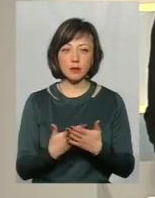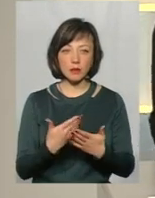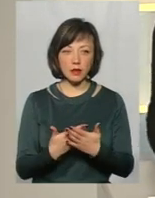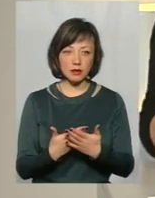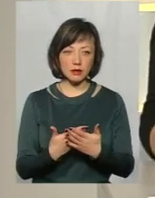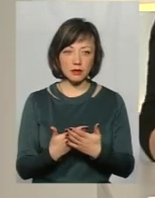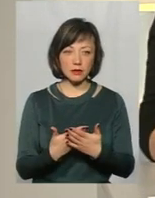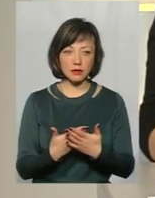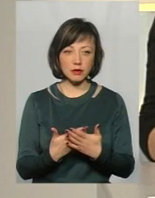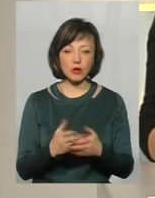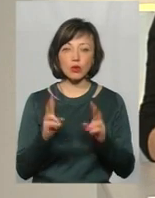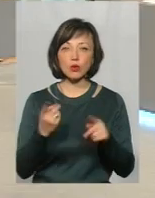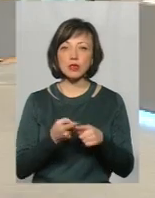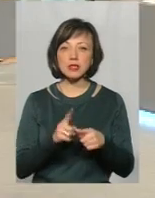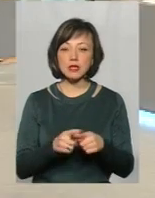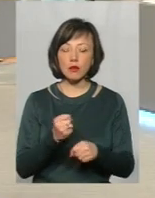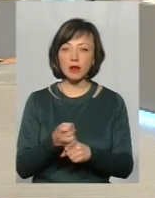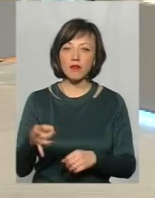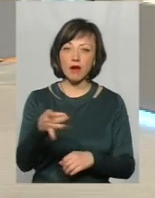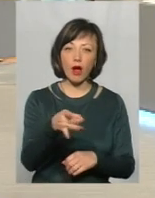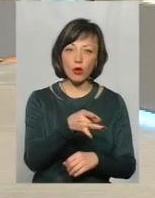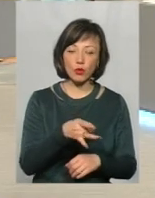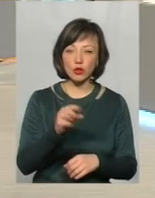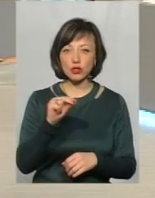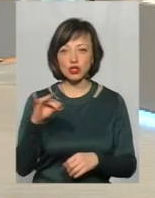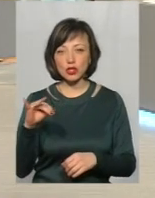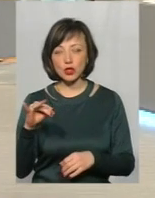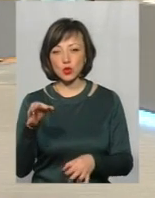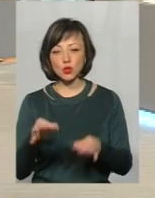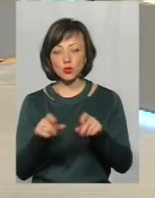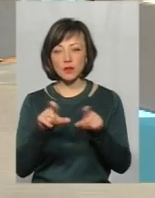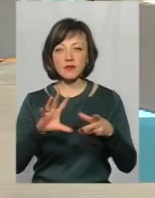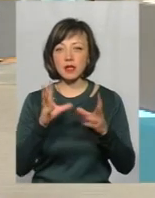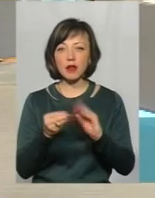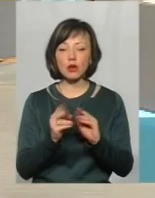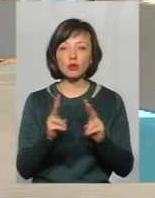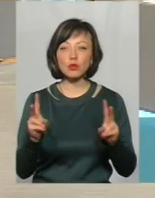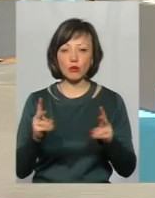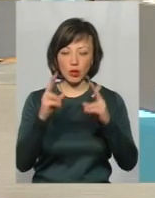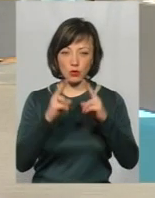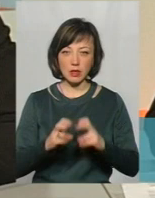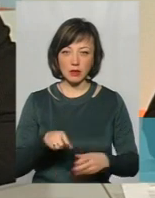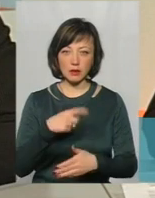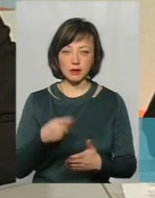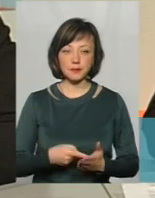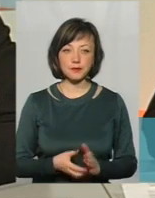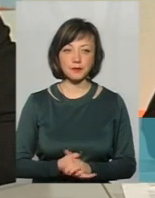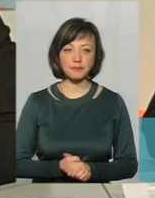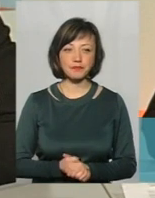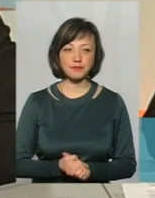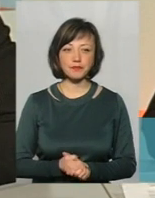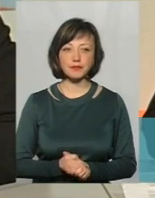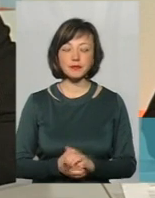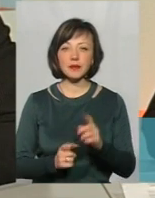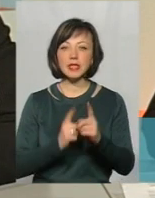хто це буде робити в районах, чи суди, які взагалі суди будуть їх видавати? Ну, змінами до Кримінально